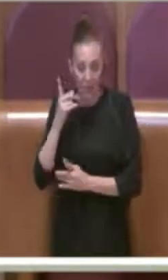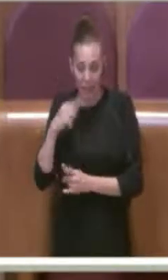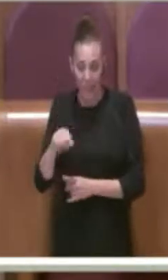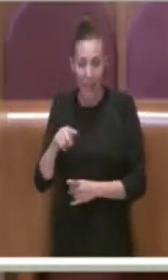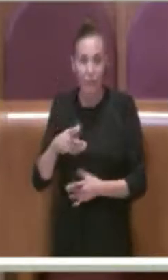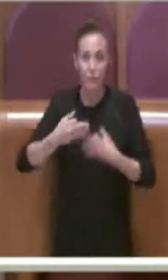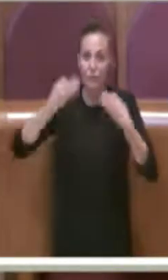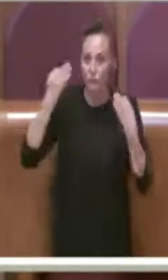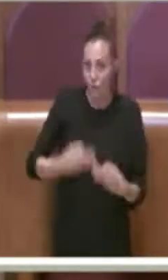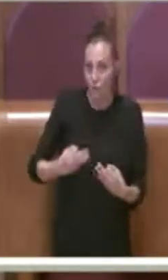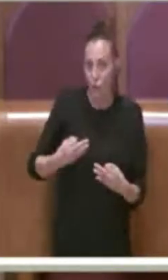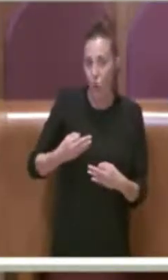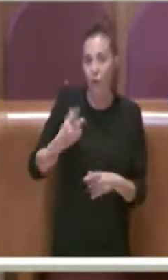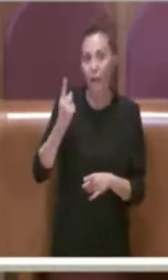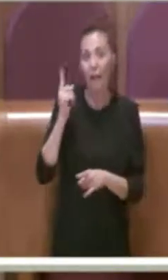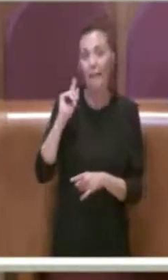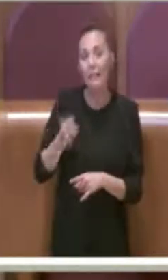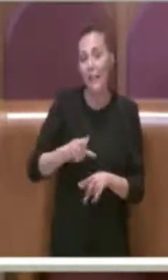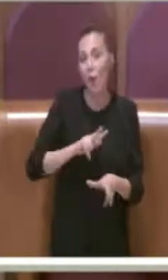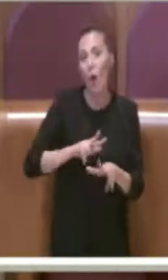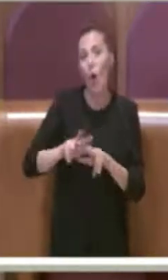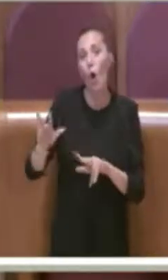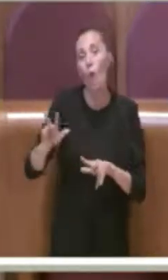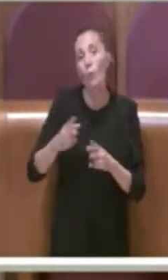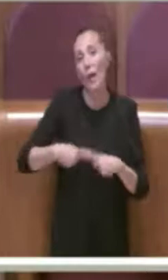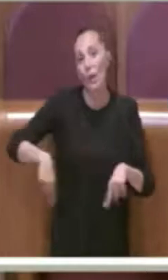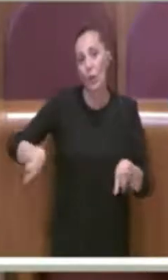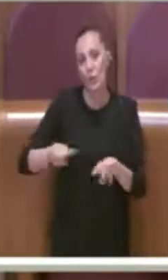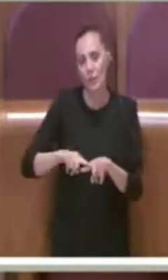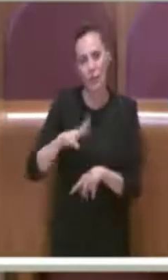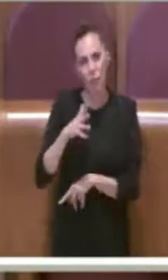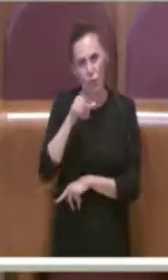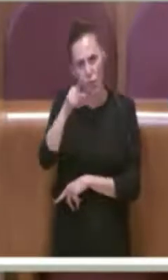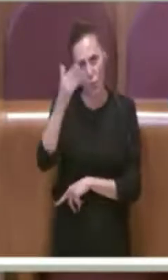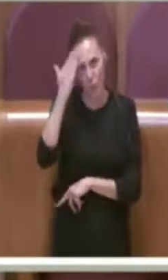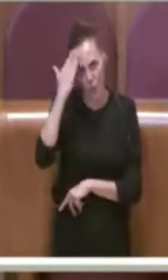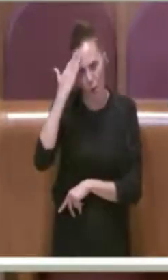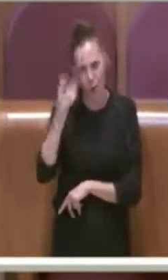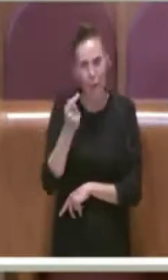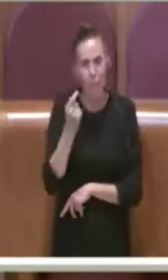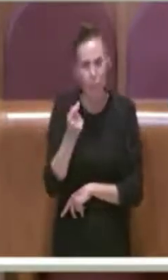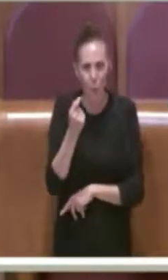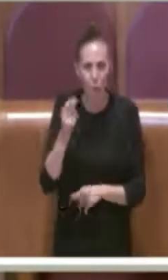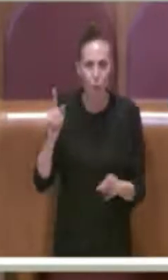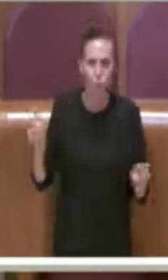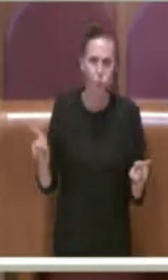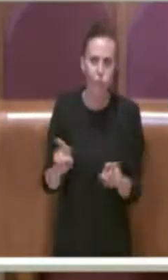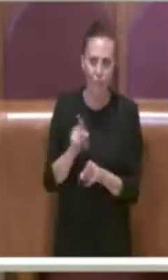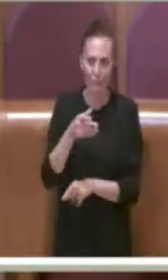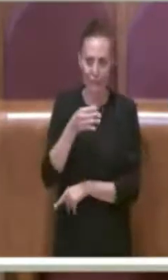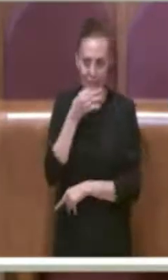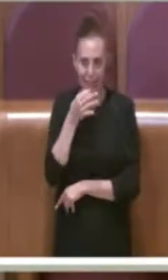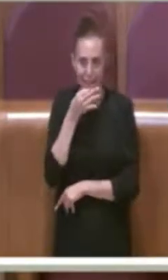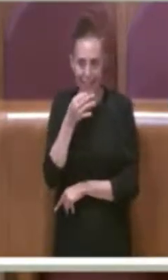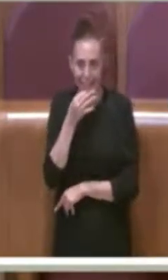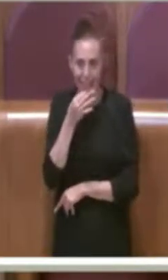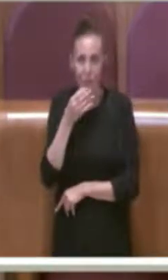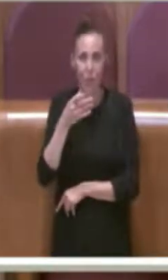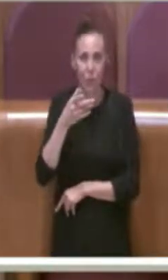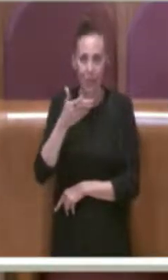Forse ha poca memoria, come ha dimostrato di avere poca memoria anche su altre dichiarazioni che ha fatto in quest'Aula in merito a